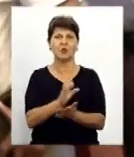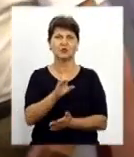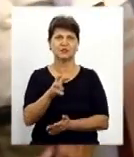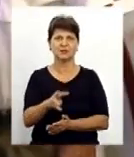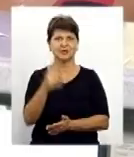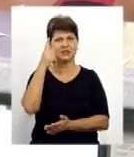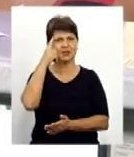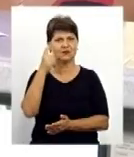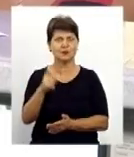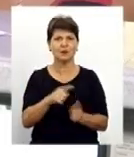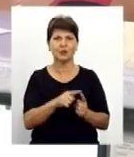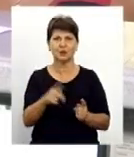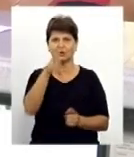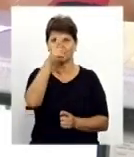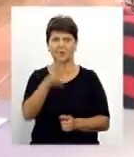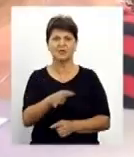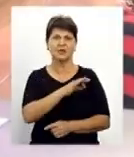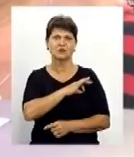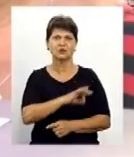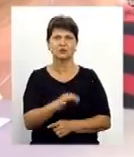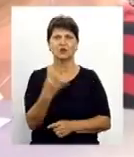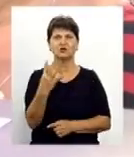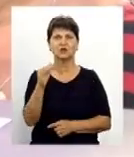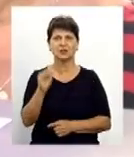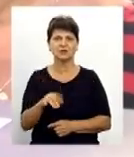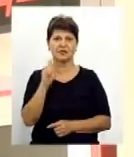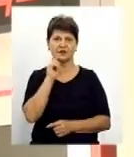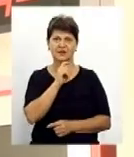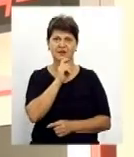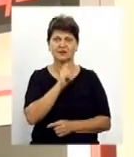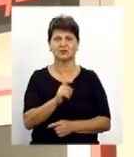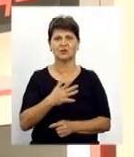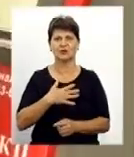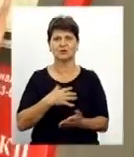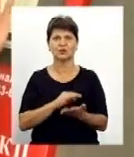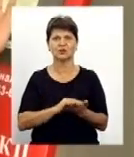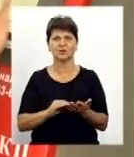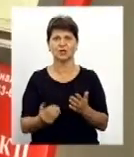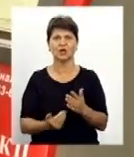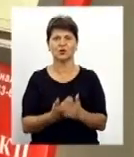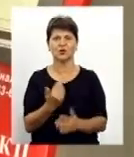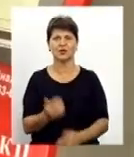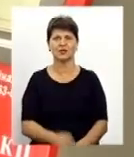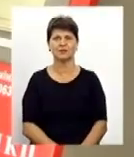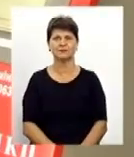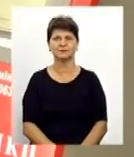-інформування протягом трьох місяців скористалися майже 4 тисячі віничан. Олена Карбівська, Юрій Добровольський, новини.